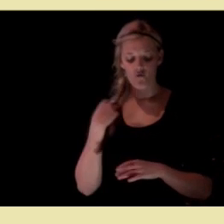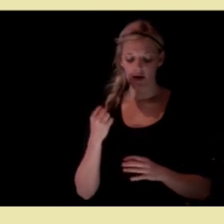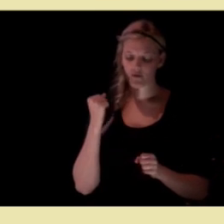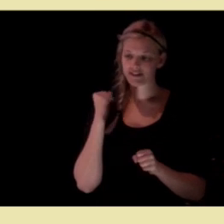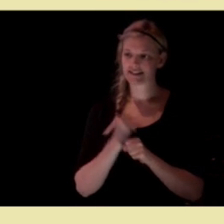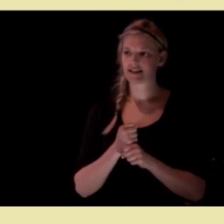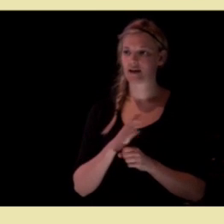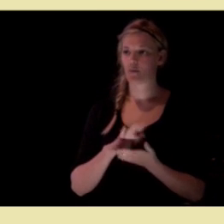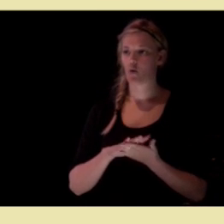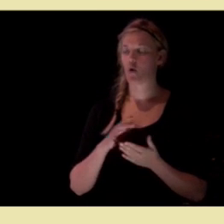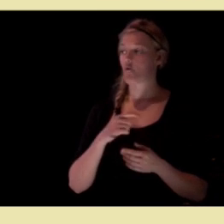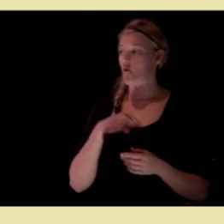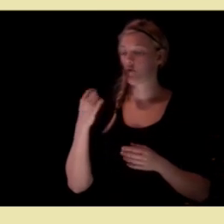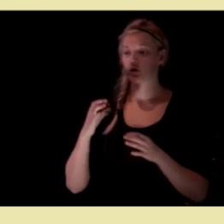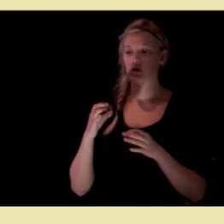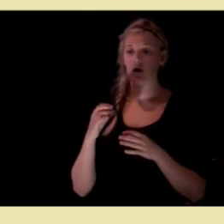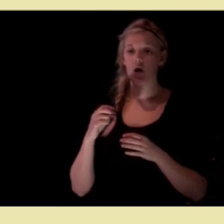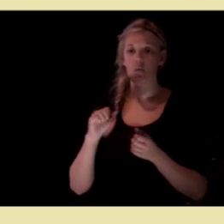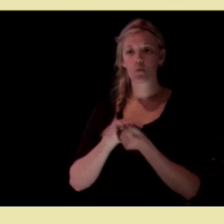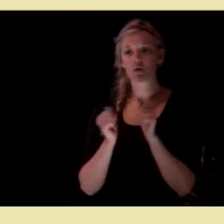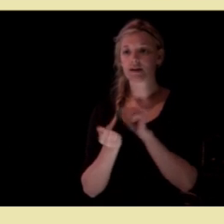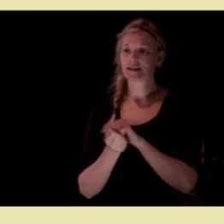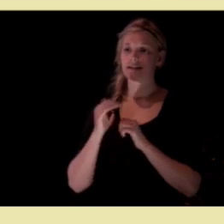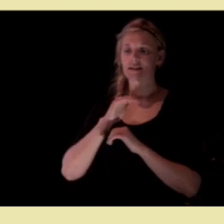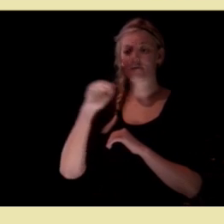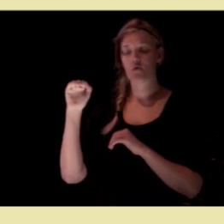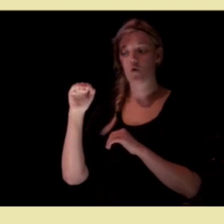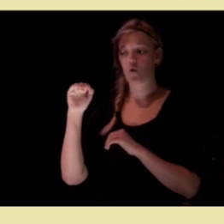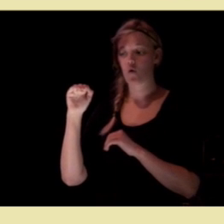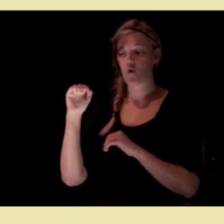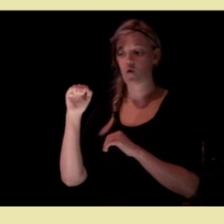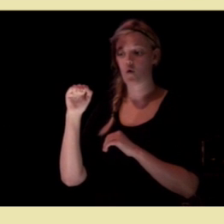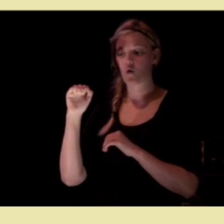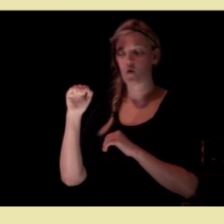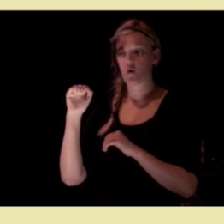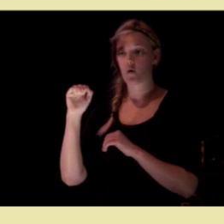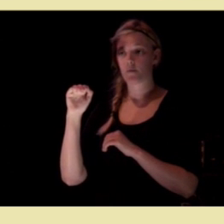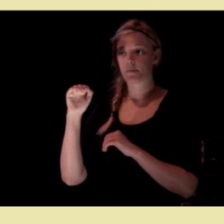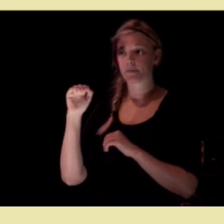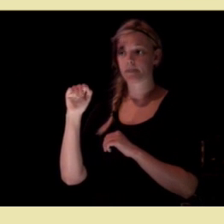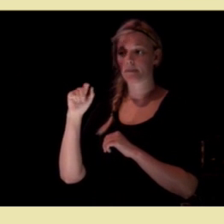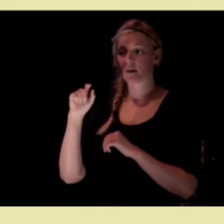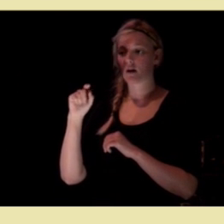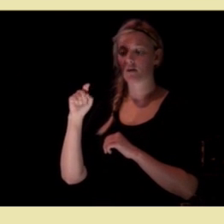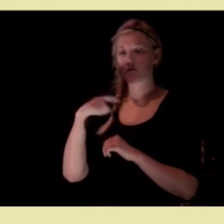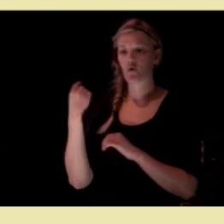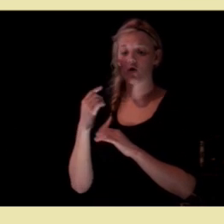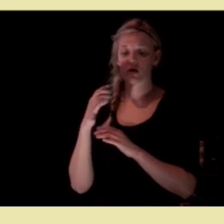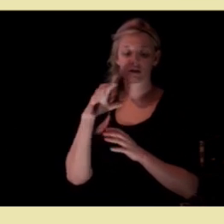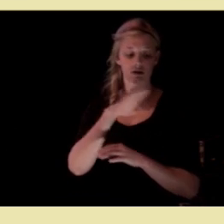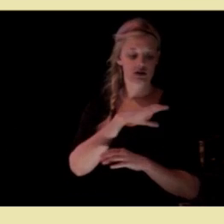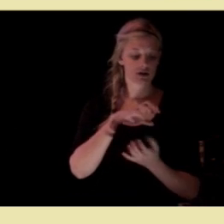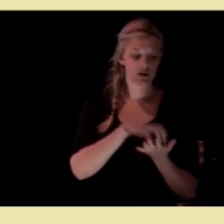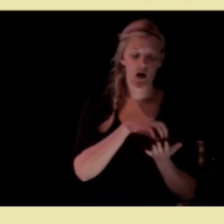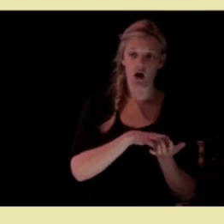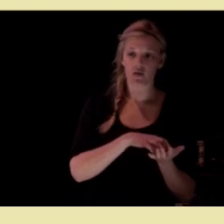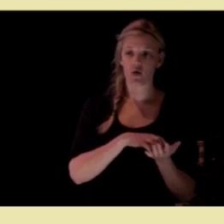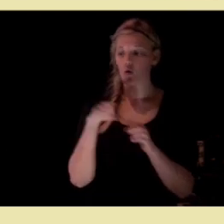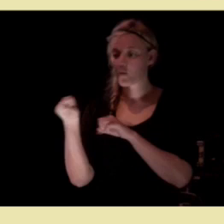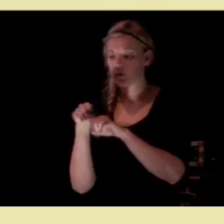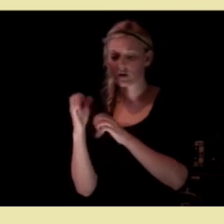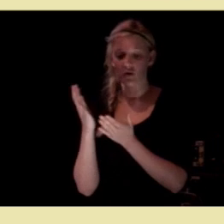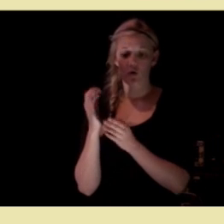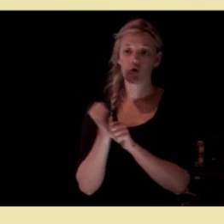sørge for, fra et politisk nivå, at vi får stat og kommune til å jobbe godt